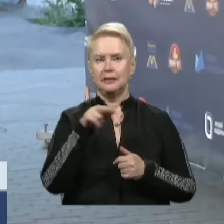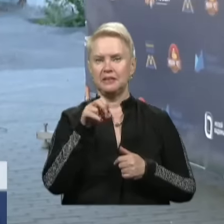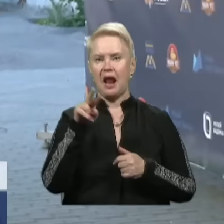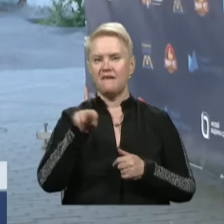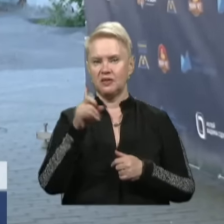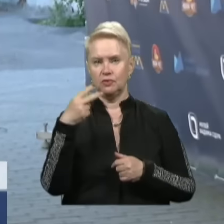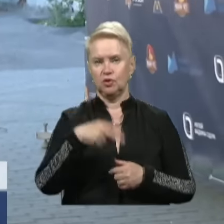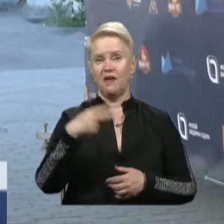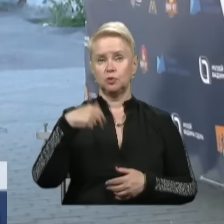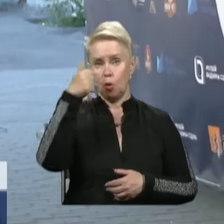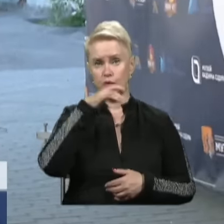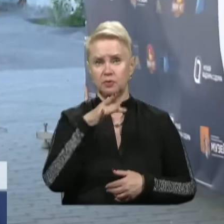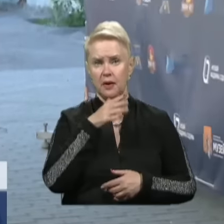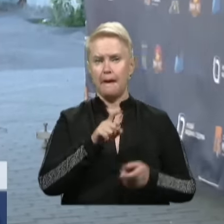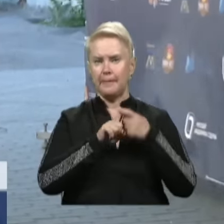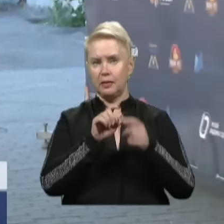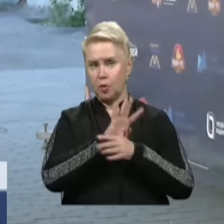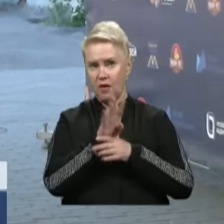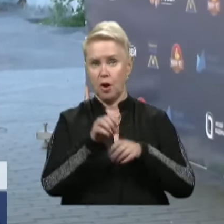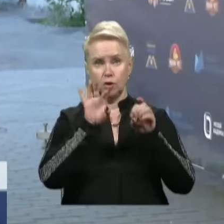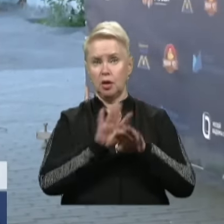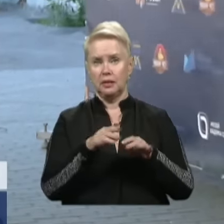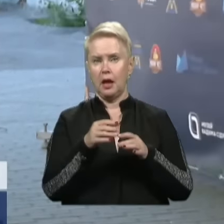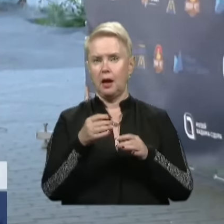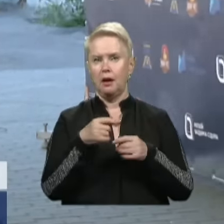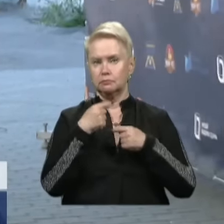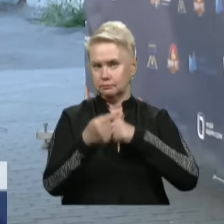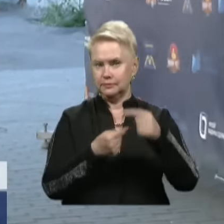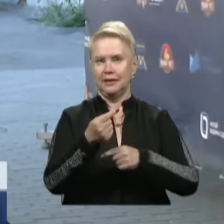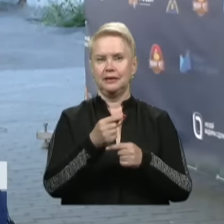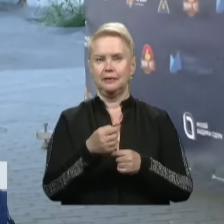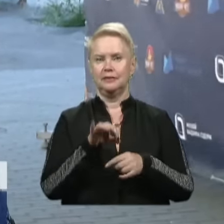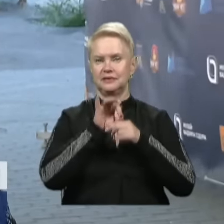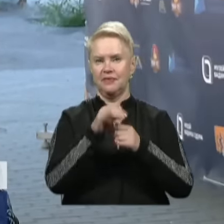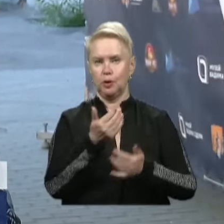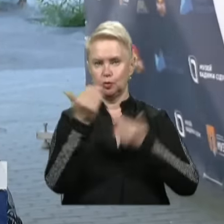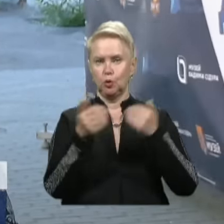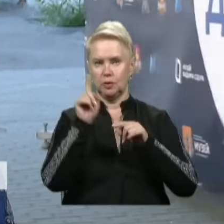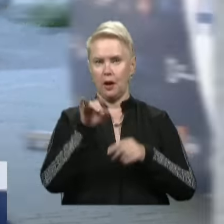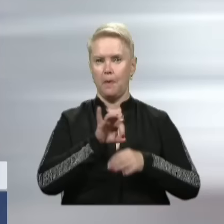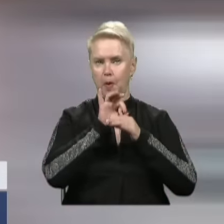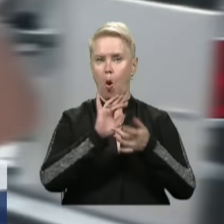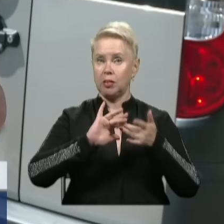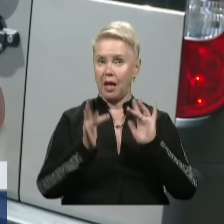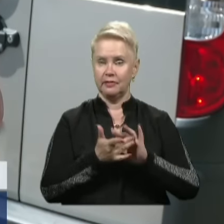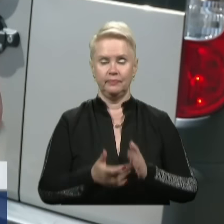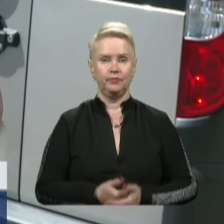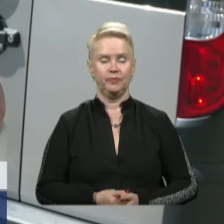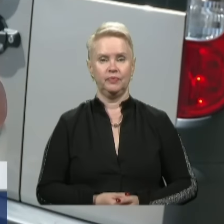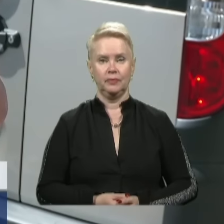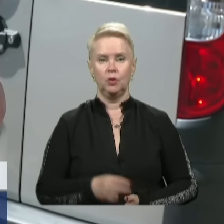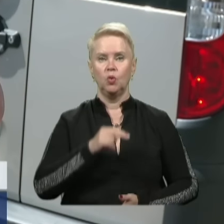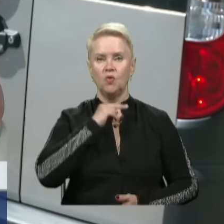у 2020 році під час пандемії вирішив не зраджувати традицій і свої екскурсії навіть проводив онлайн. Так,